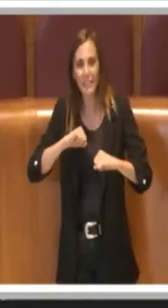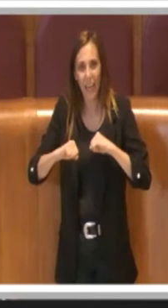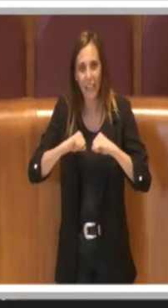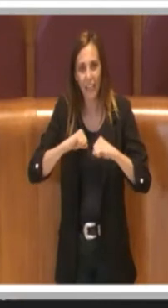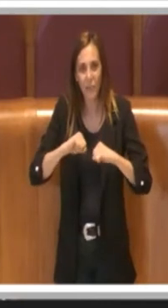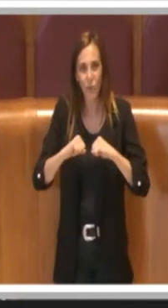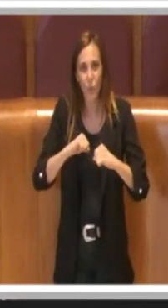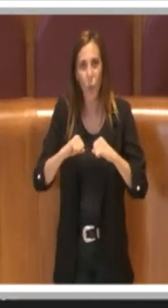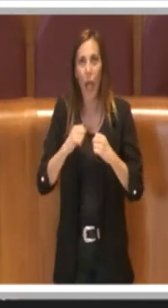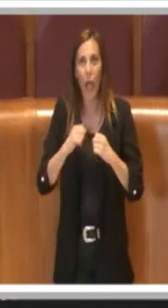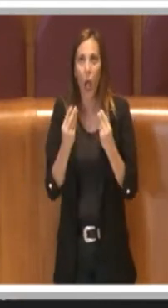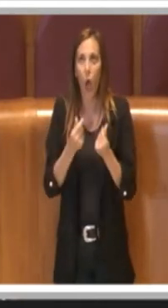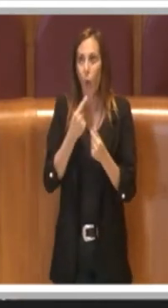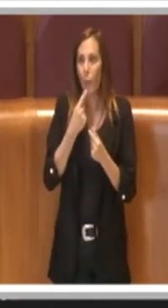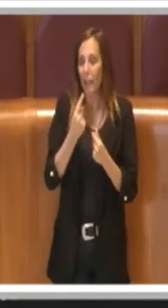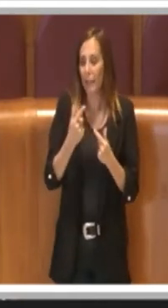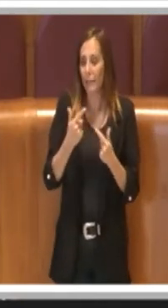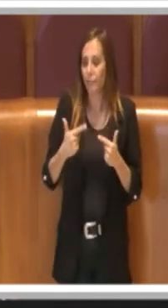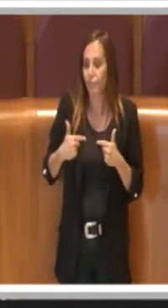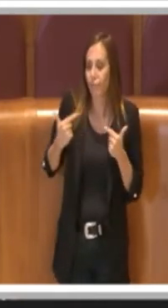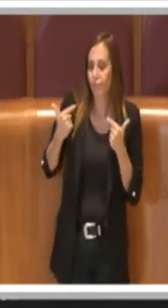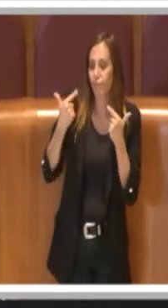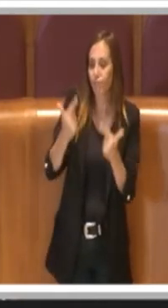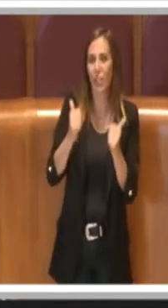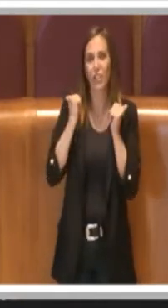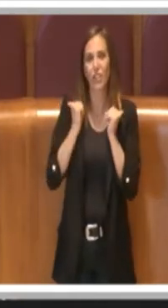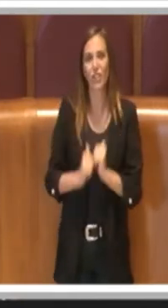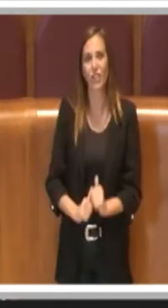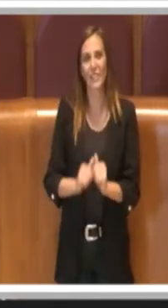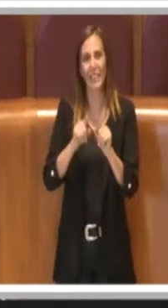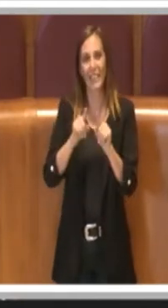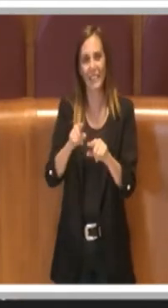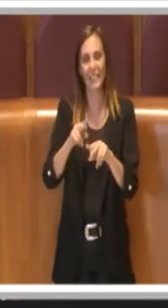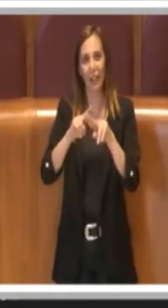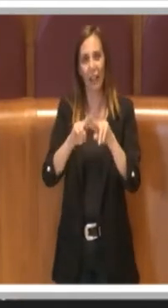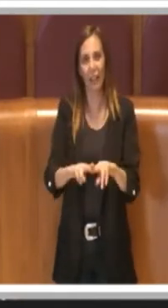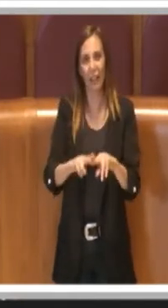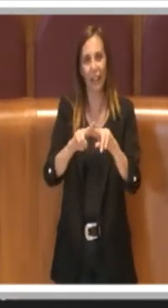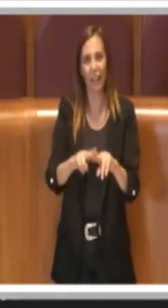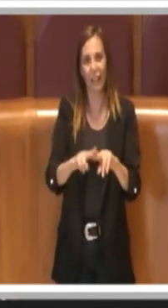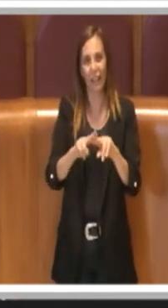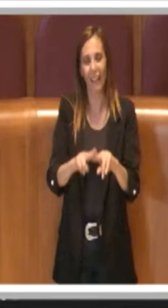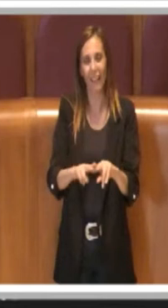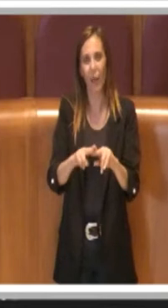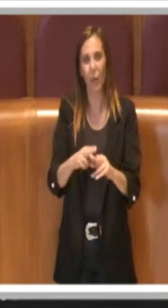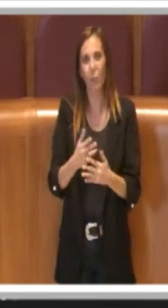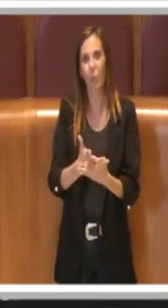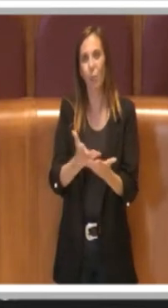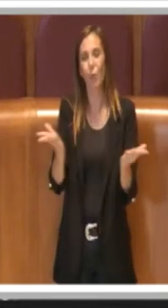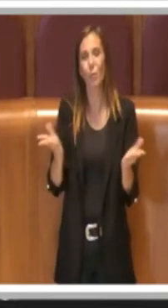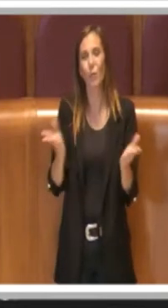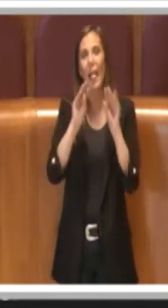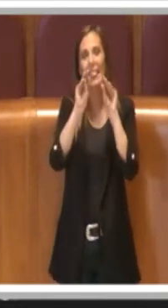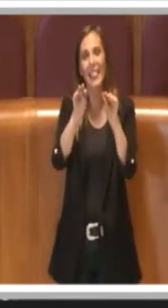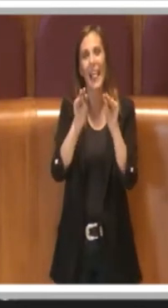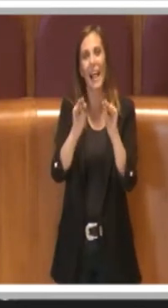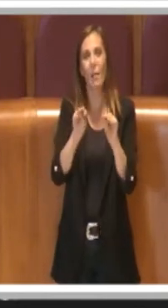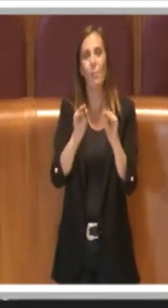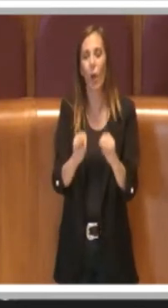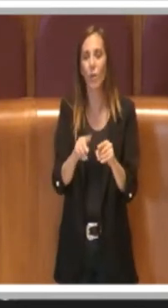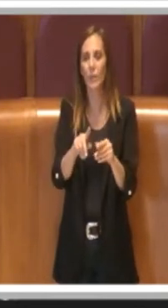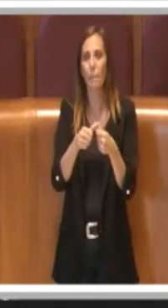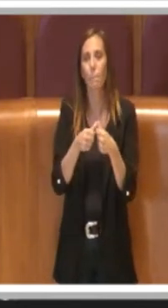ai cittadini la possibilità di mantenere pubblici dei depositi che sono